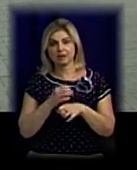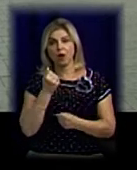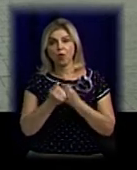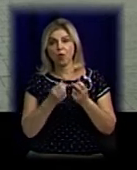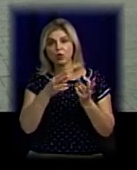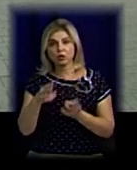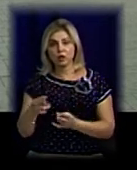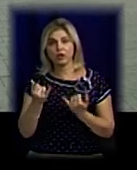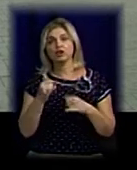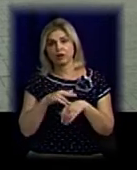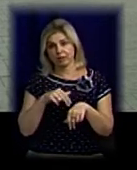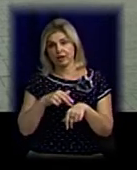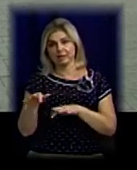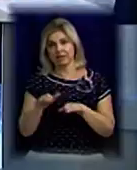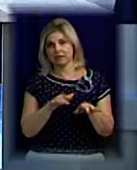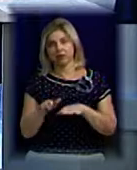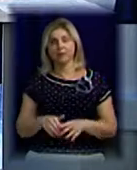Наразі триває слідство.